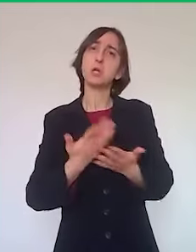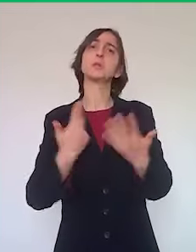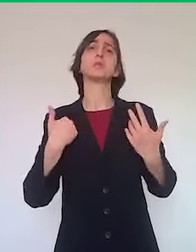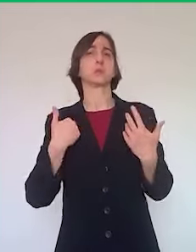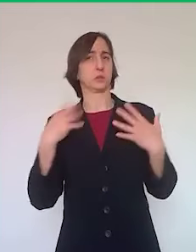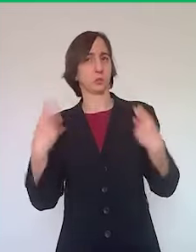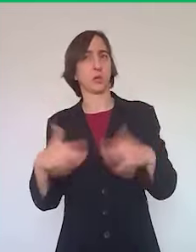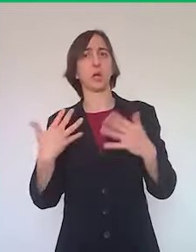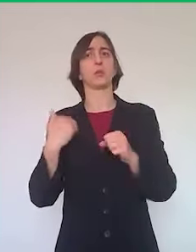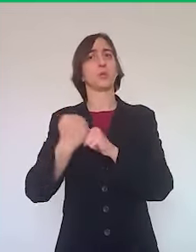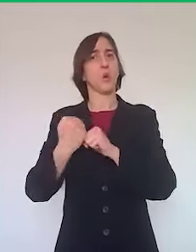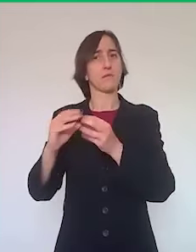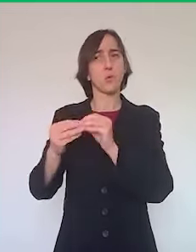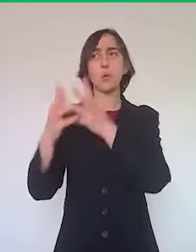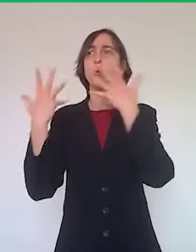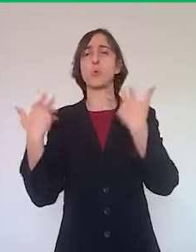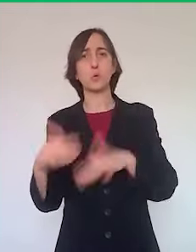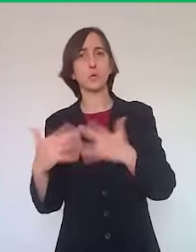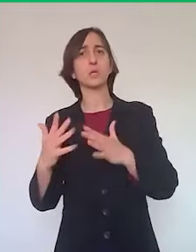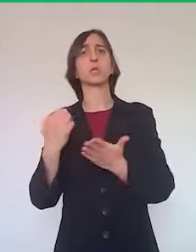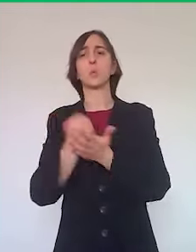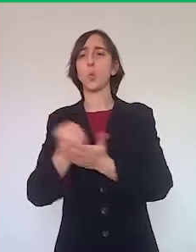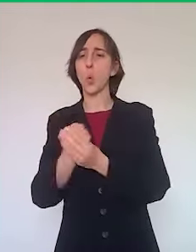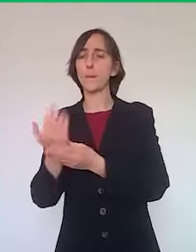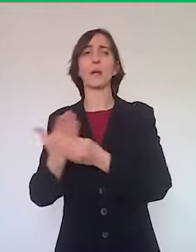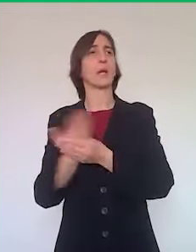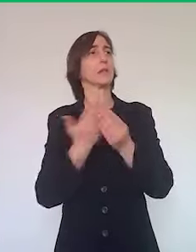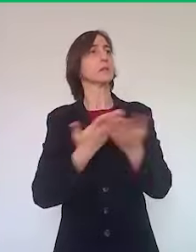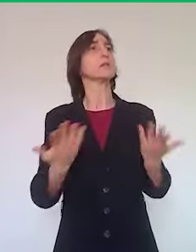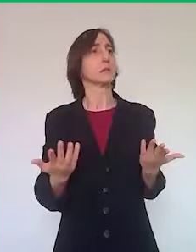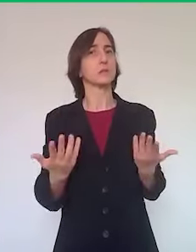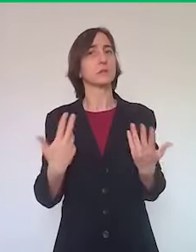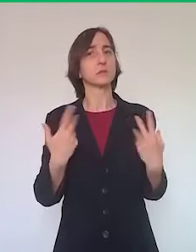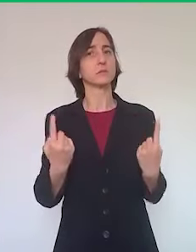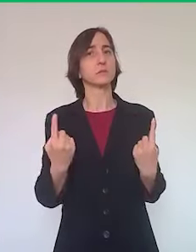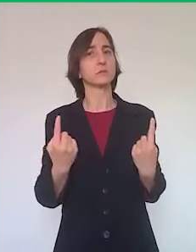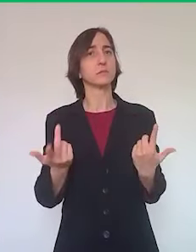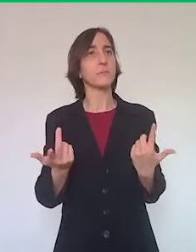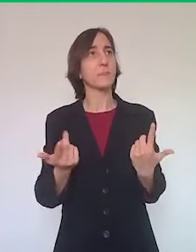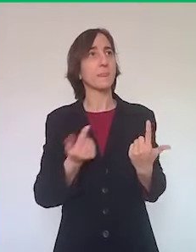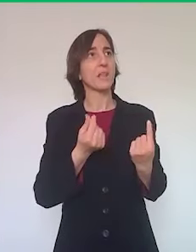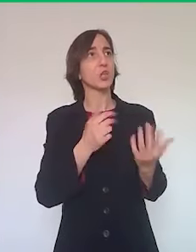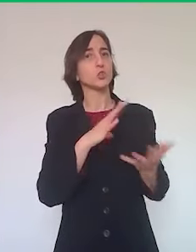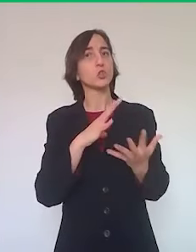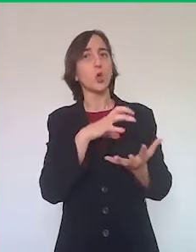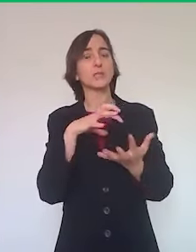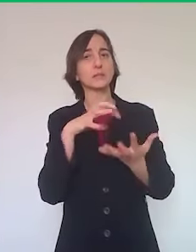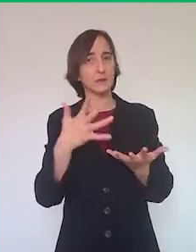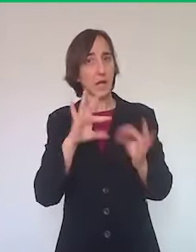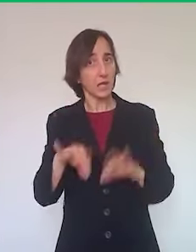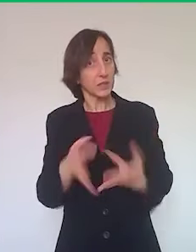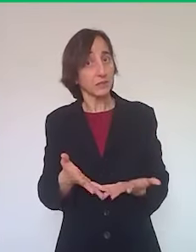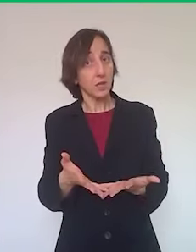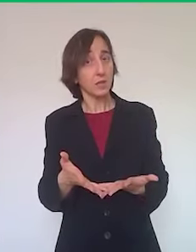ha presentato la documentazione e chiede se adesso queste risorse importanti per la sua attività arriveranno. Risorse importanti perché